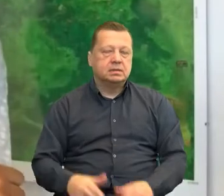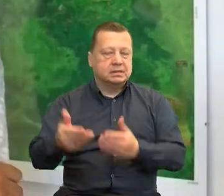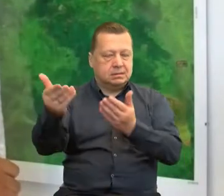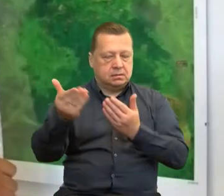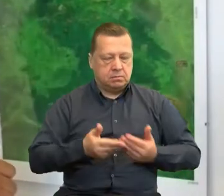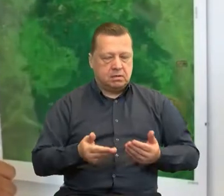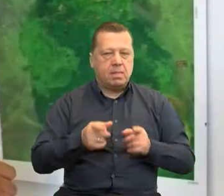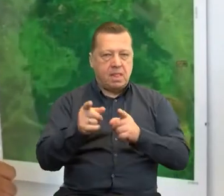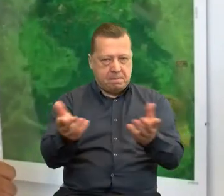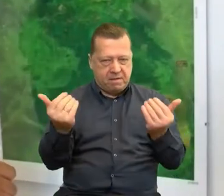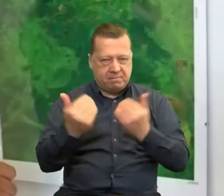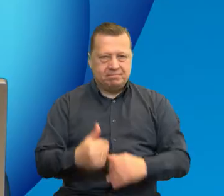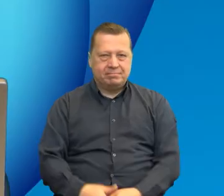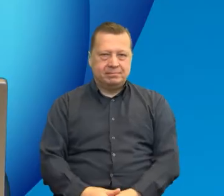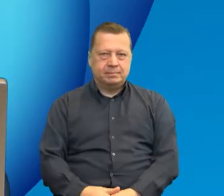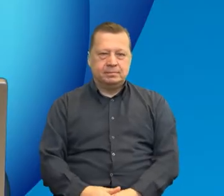nabawiamy i zachęcamy.